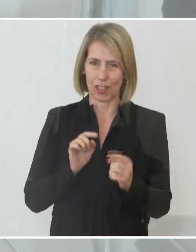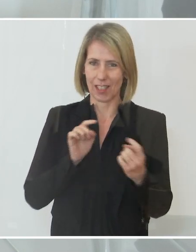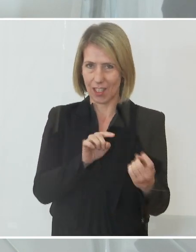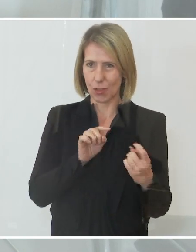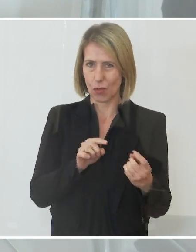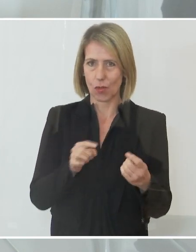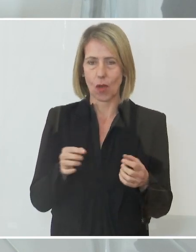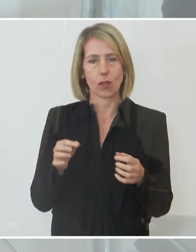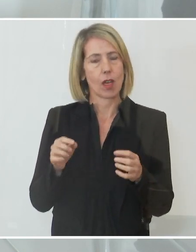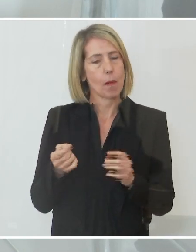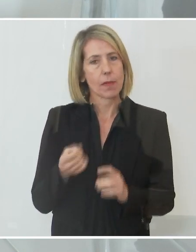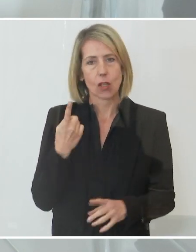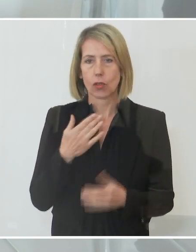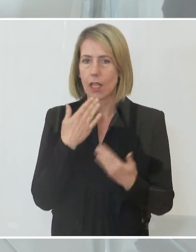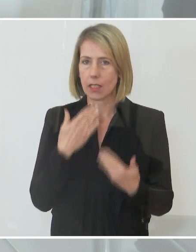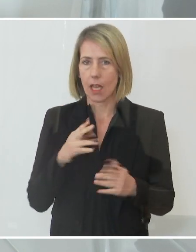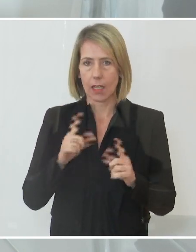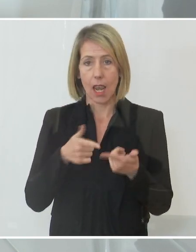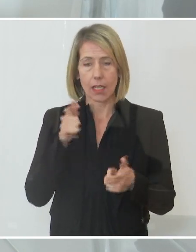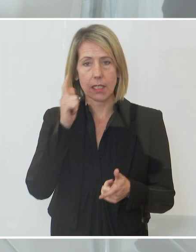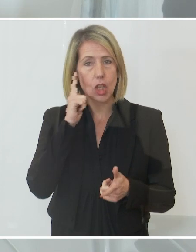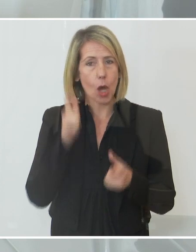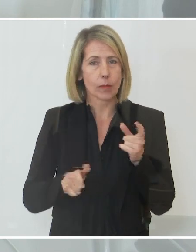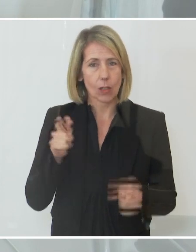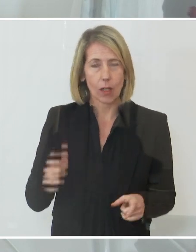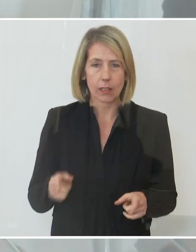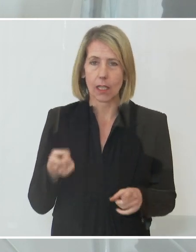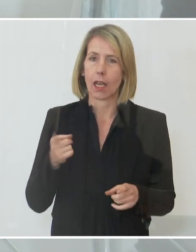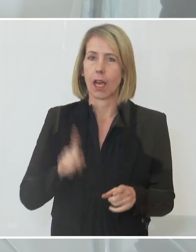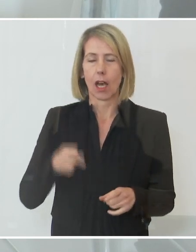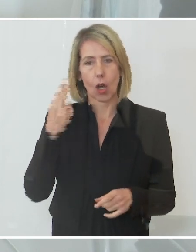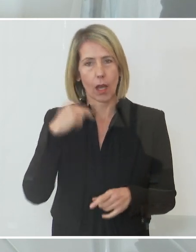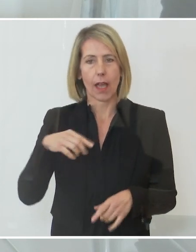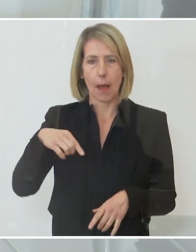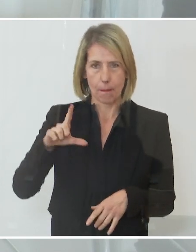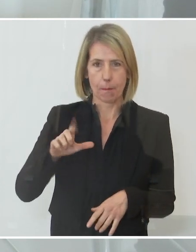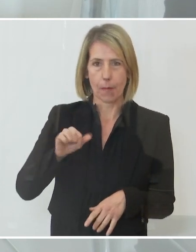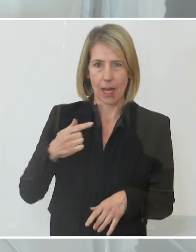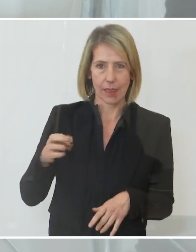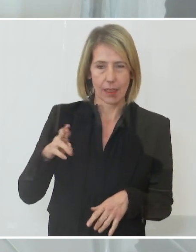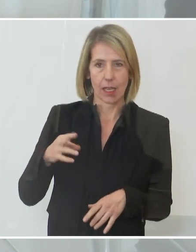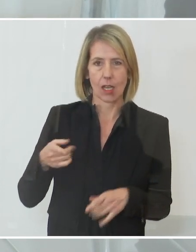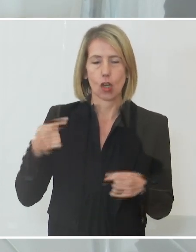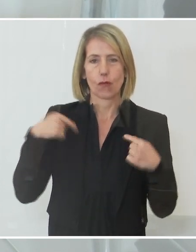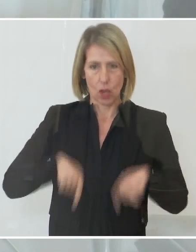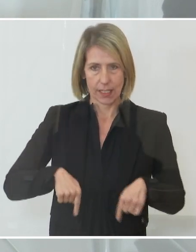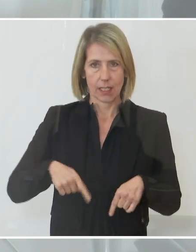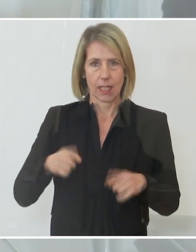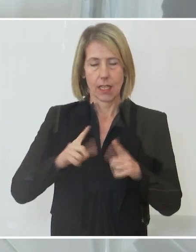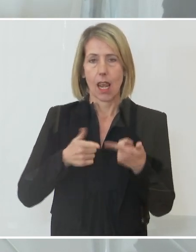hier besonders an die Landeshauptleute, hier besonders auch an Günter Platter, den Landeshauptmann-Vorsitzenden